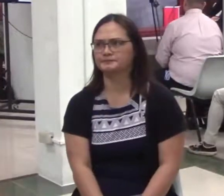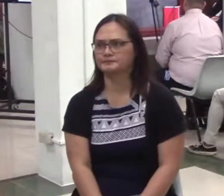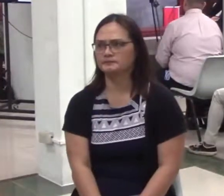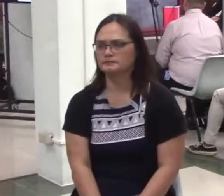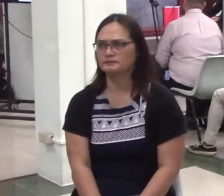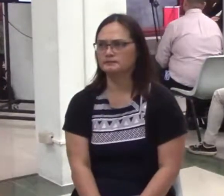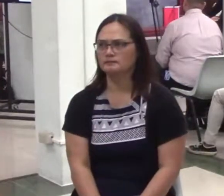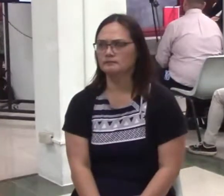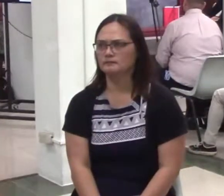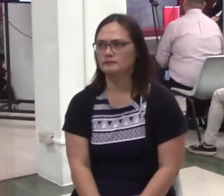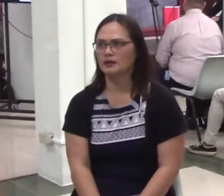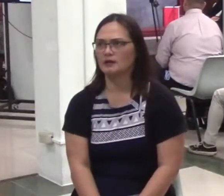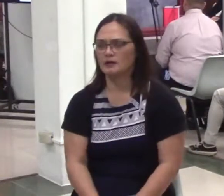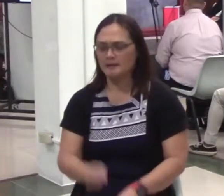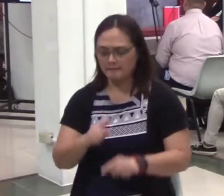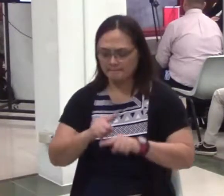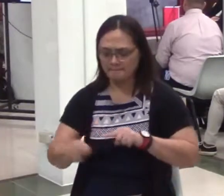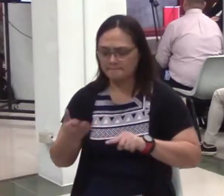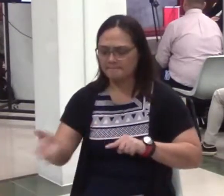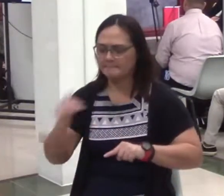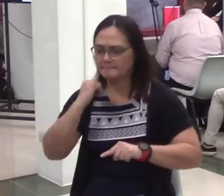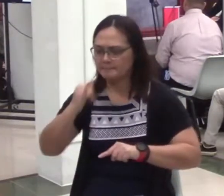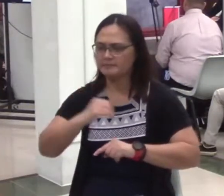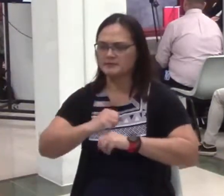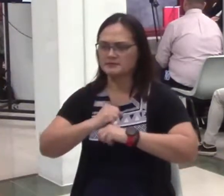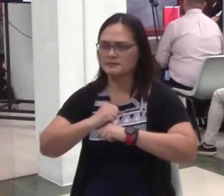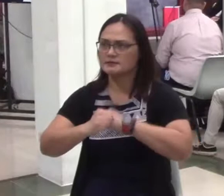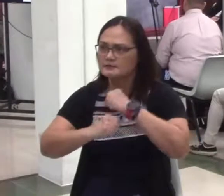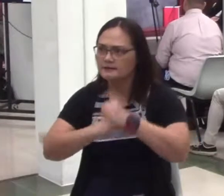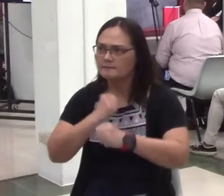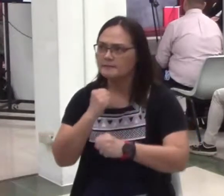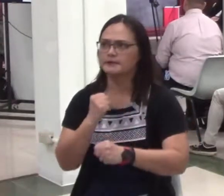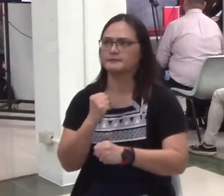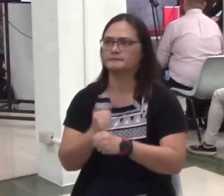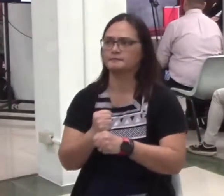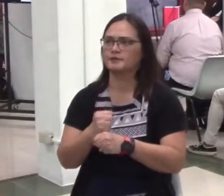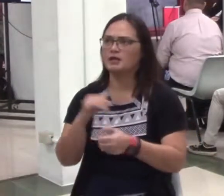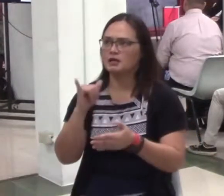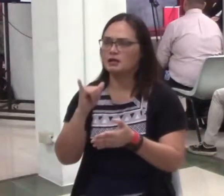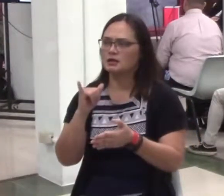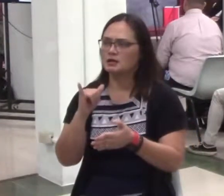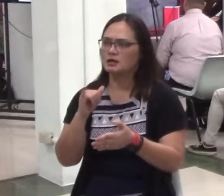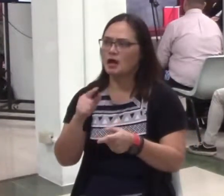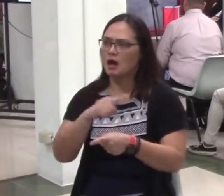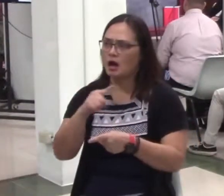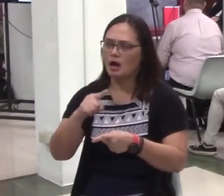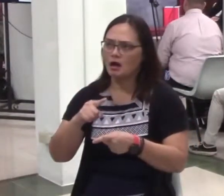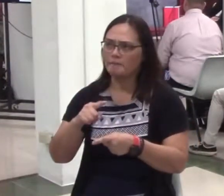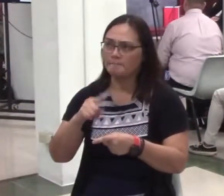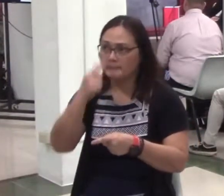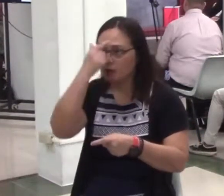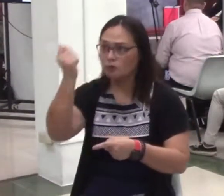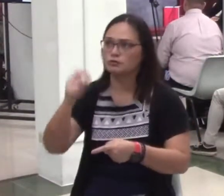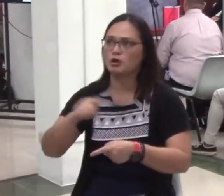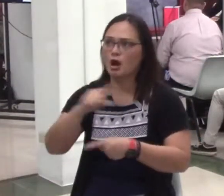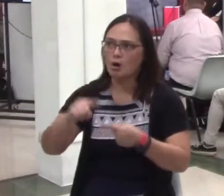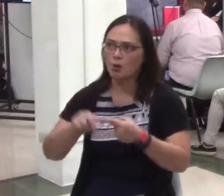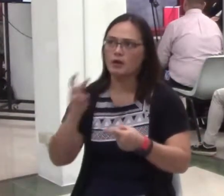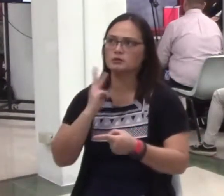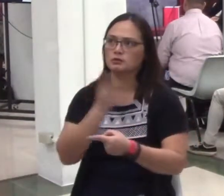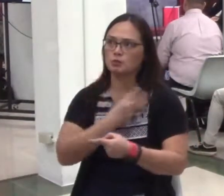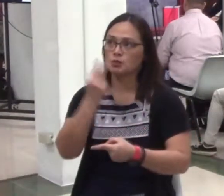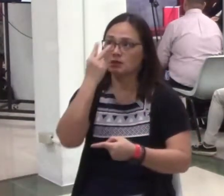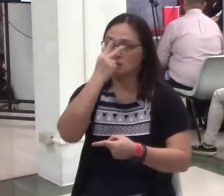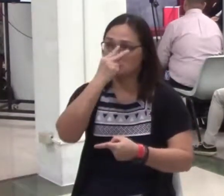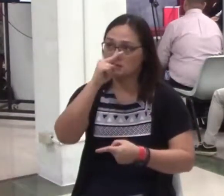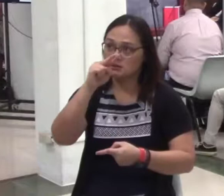atin, ang pagpapakita ng pananahan ng Panginoon sa ating buhay ay palaging may